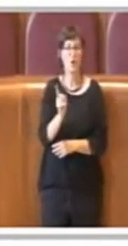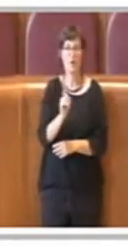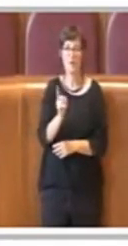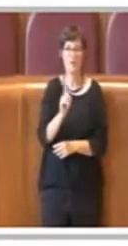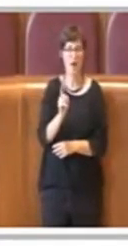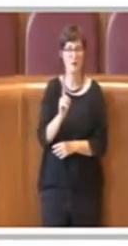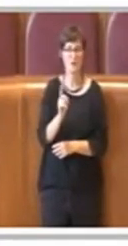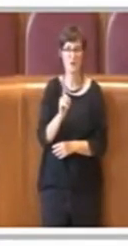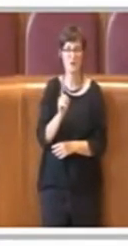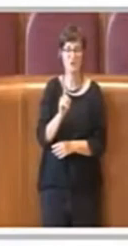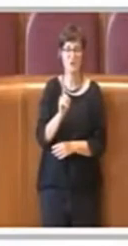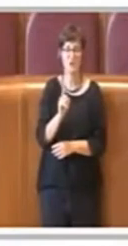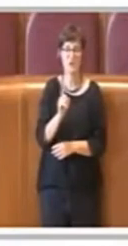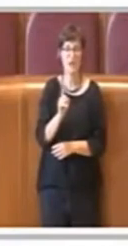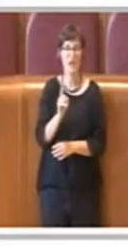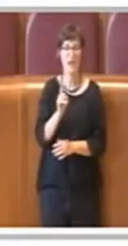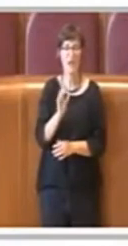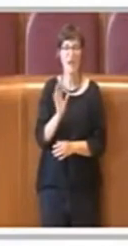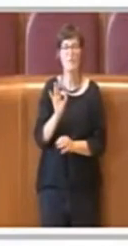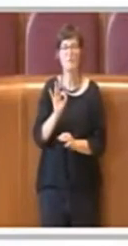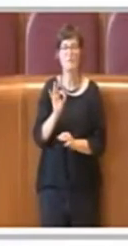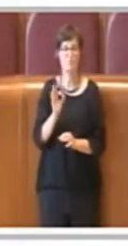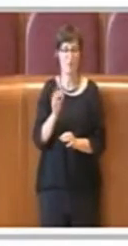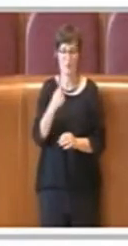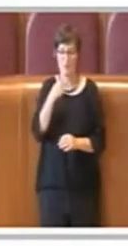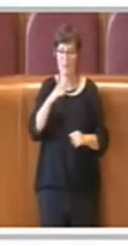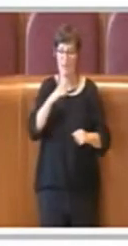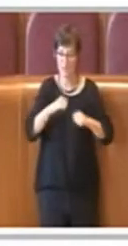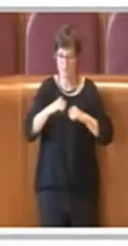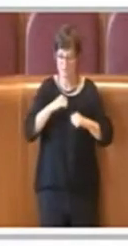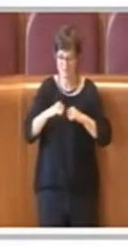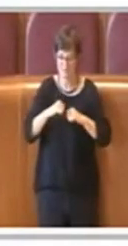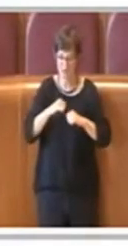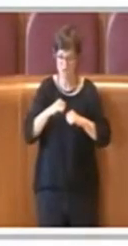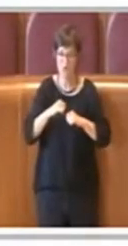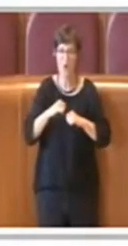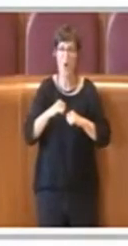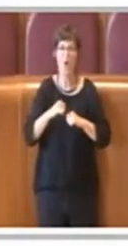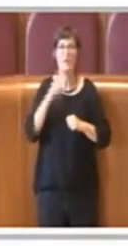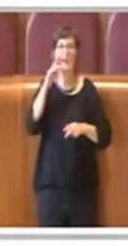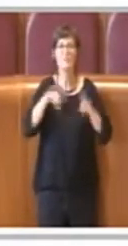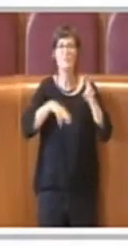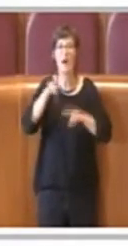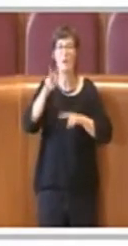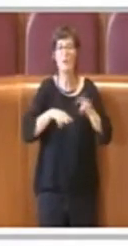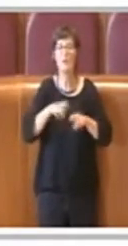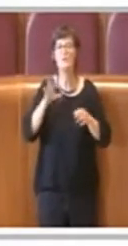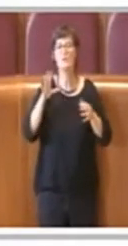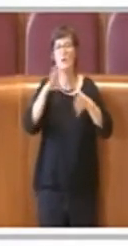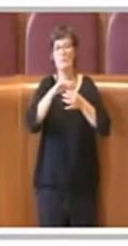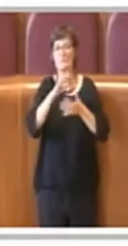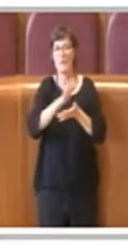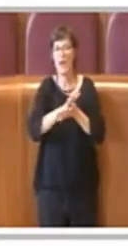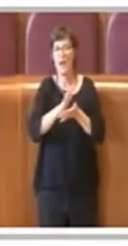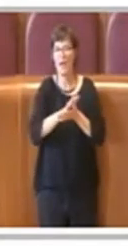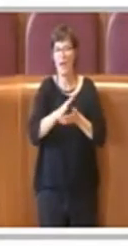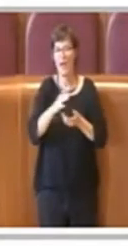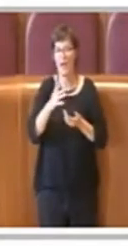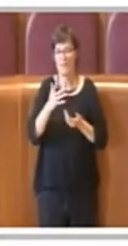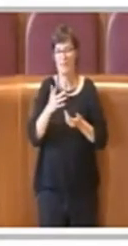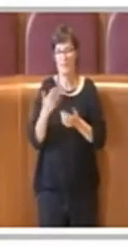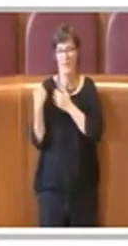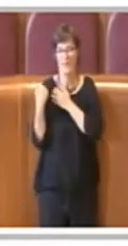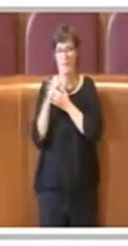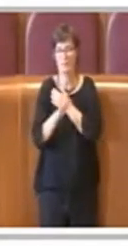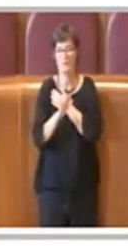organi politici e amministrativi rispetto agli atti di competenza, proprio perché per la giunta ci sono dei processi